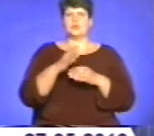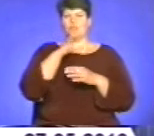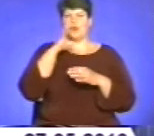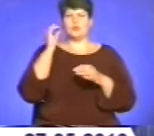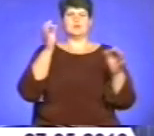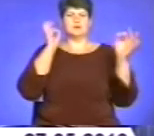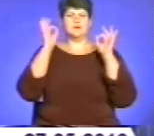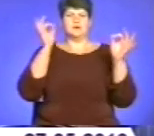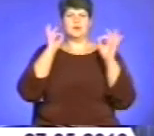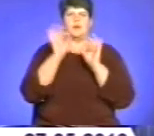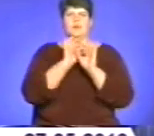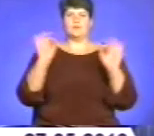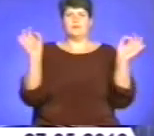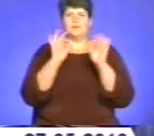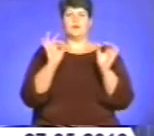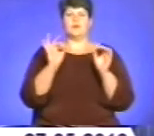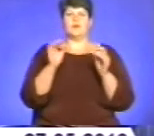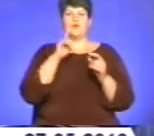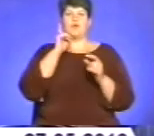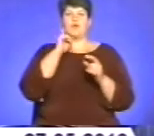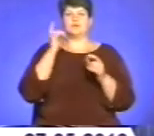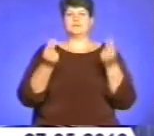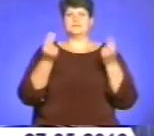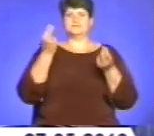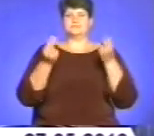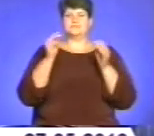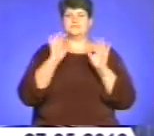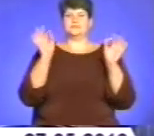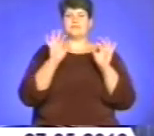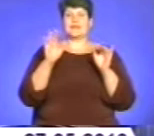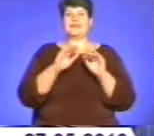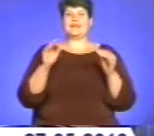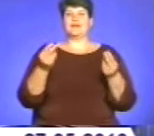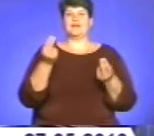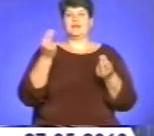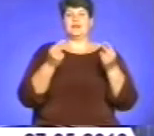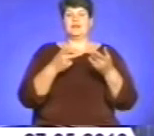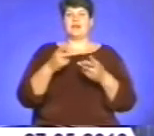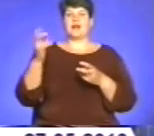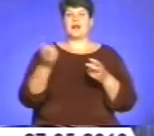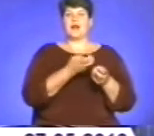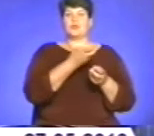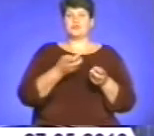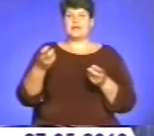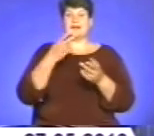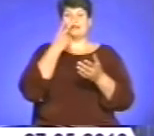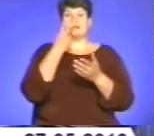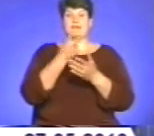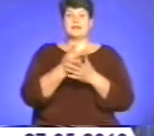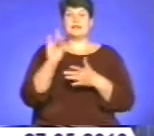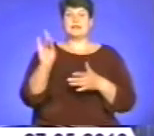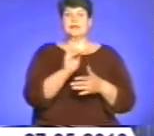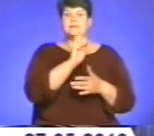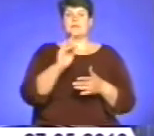у Кременці, молодь бавилася в кароке, дітлахи каталися на каруселях, роздивлялися на місто його